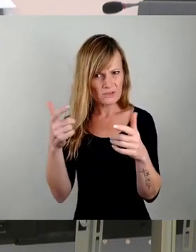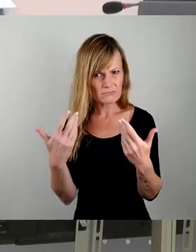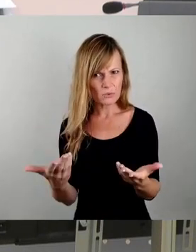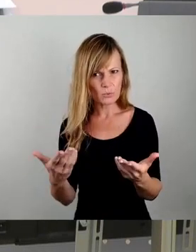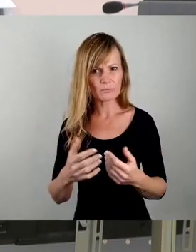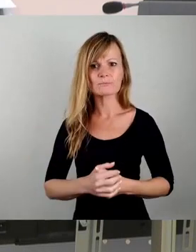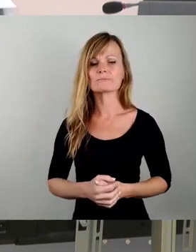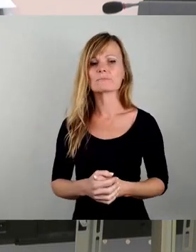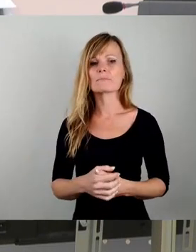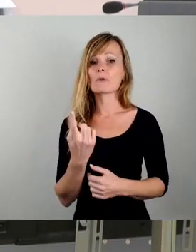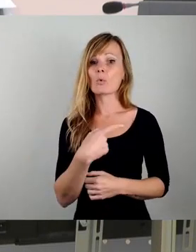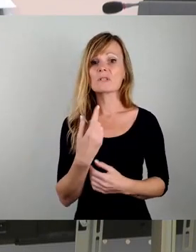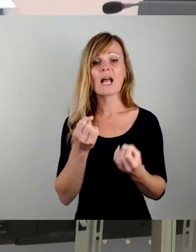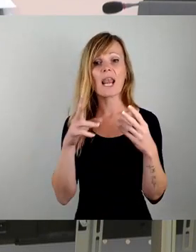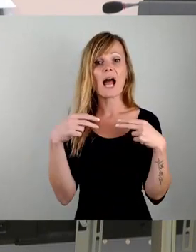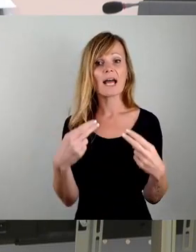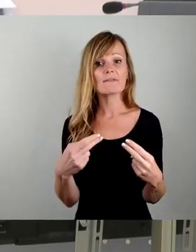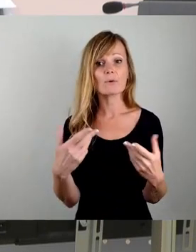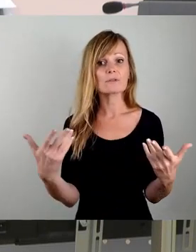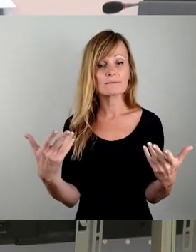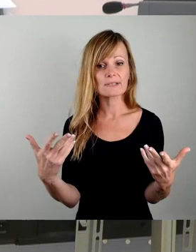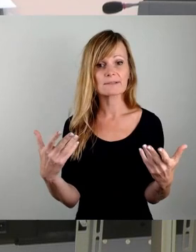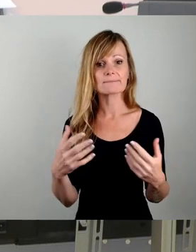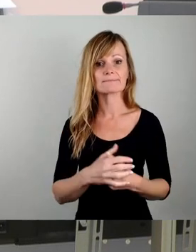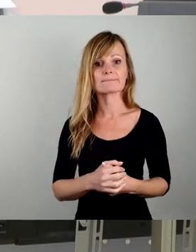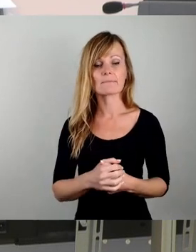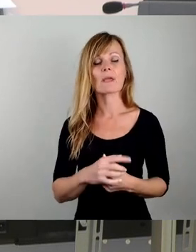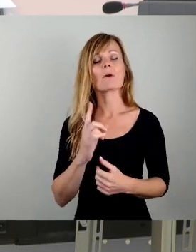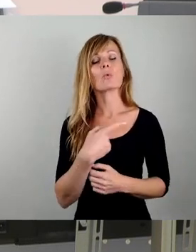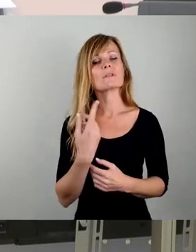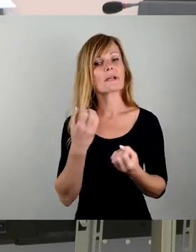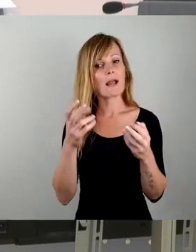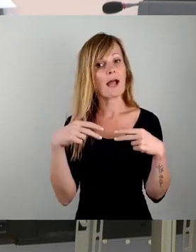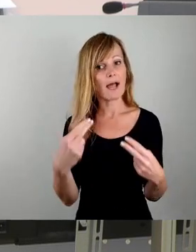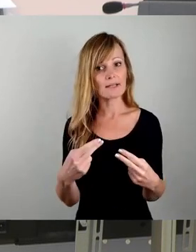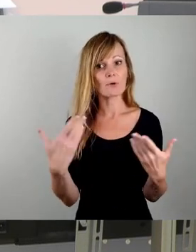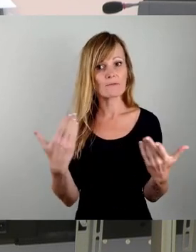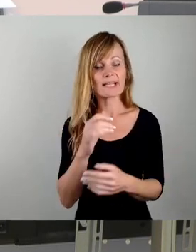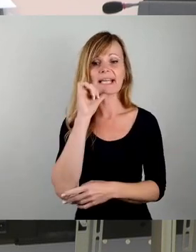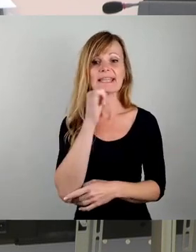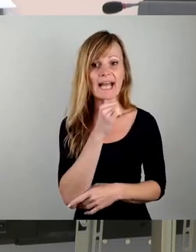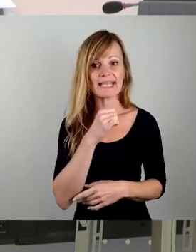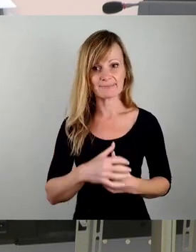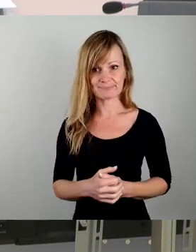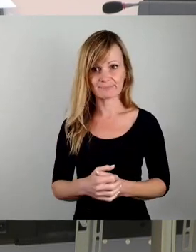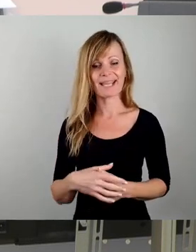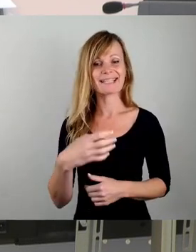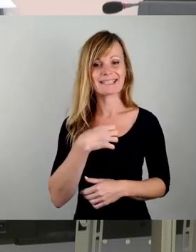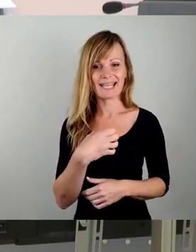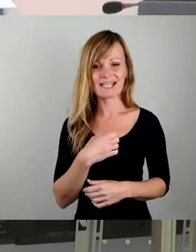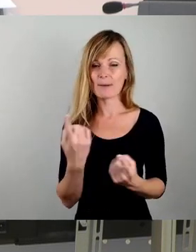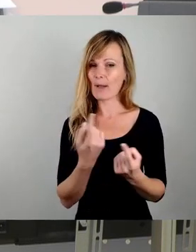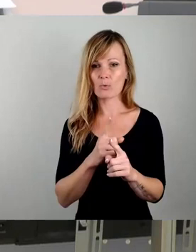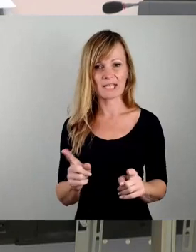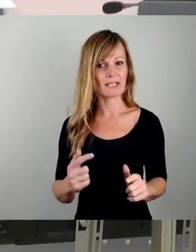klare Antwort darauf lautet, nein, Dresden braucht keine Hochhäuser. Und das